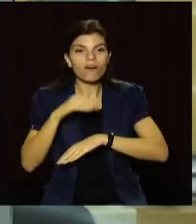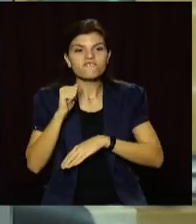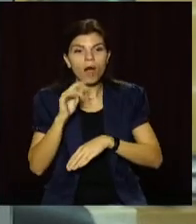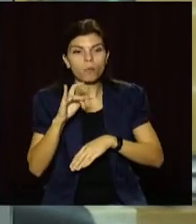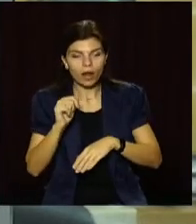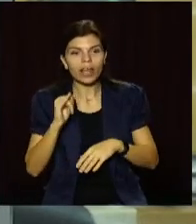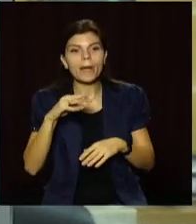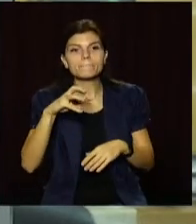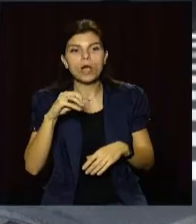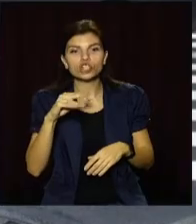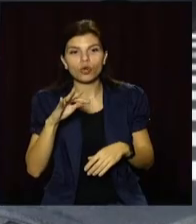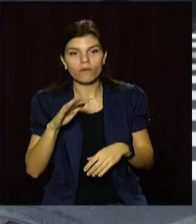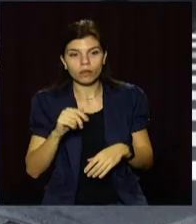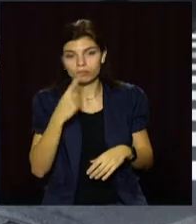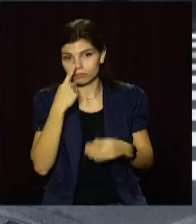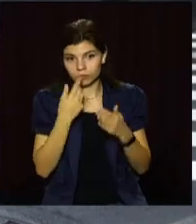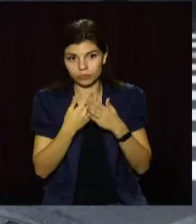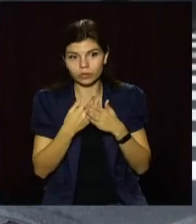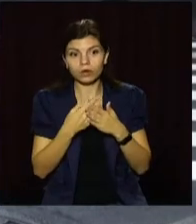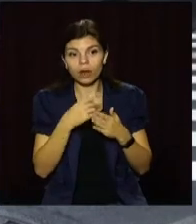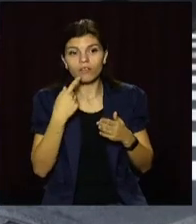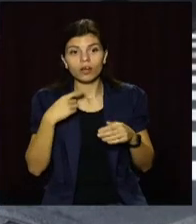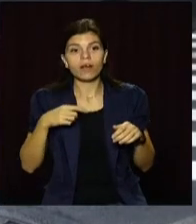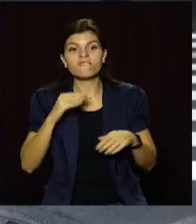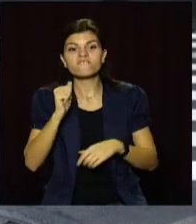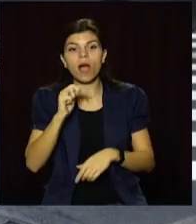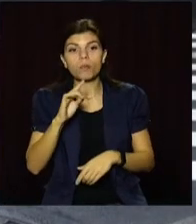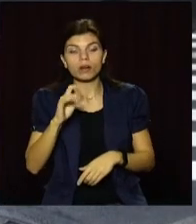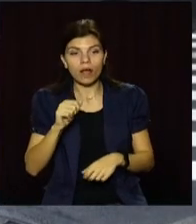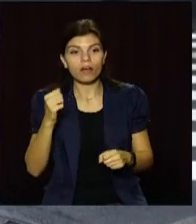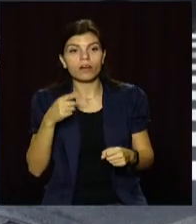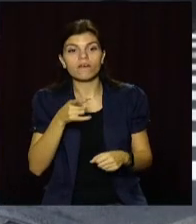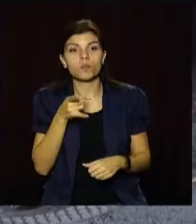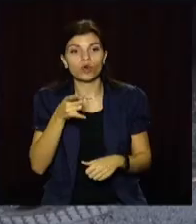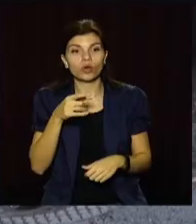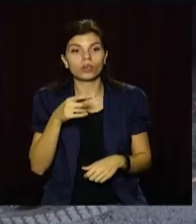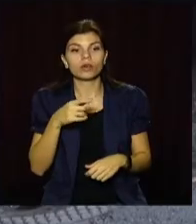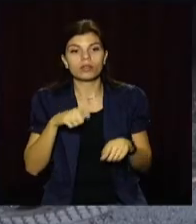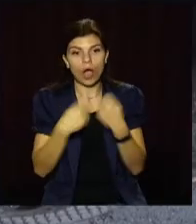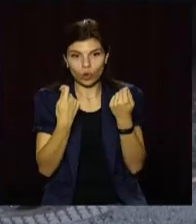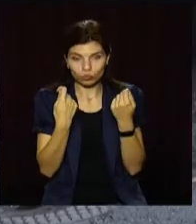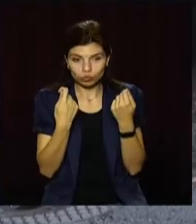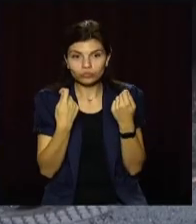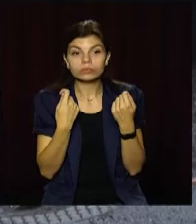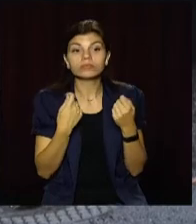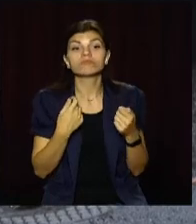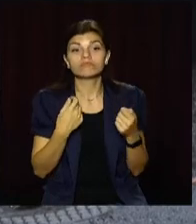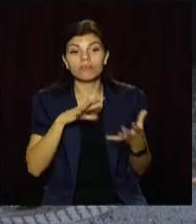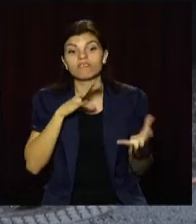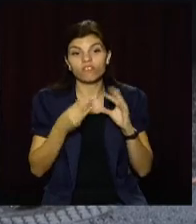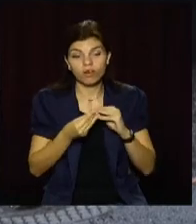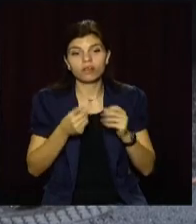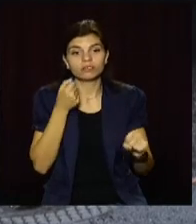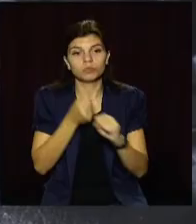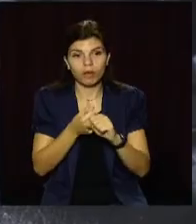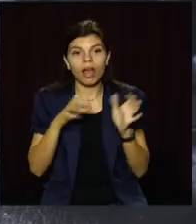Мечникова. За попередніми даними, під час руху вулицею Фабра водій Тойоти порушив правила дорожнього руху, в результаті чого збив